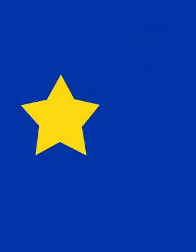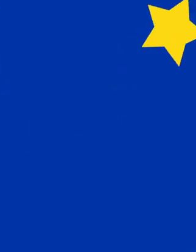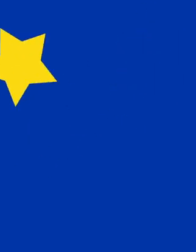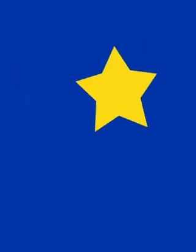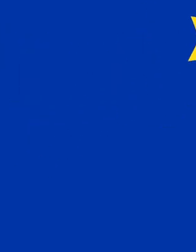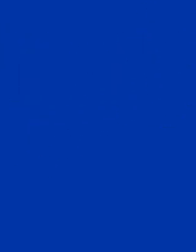grazie grazie grazie